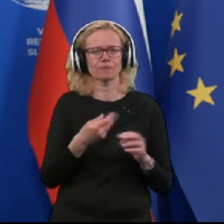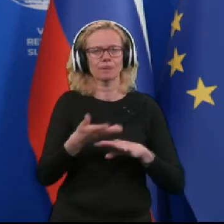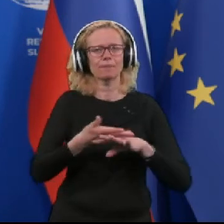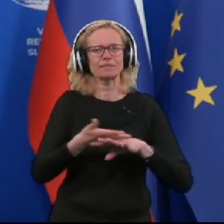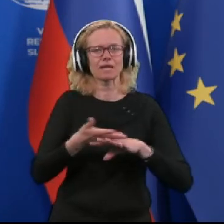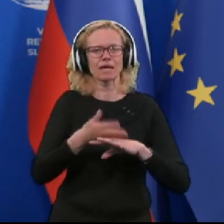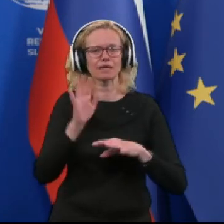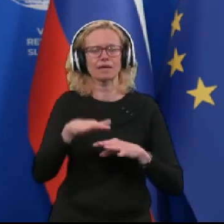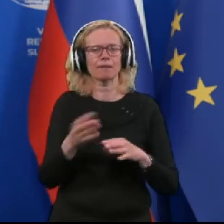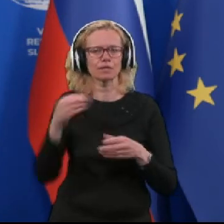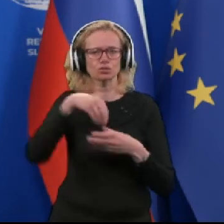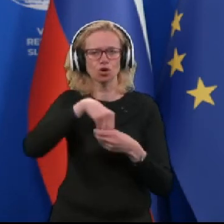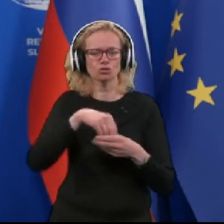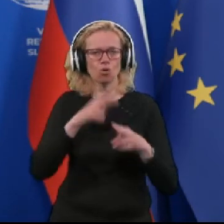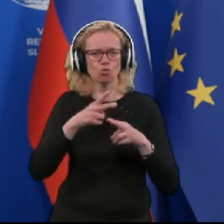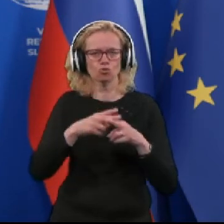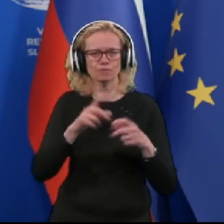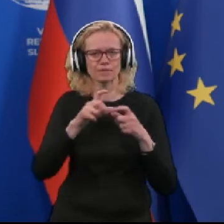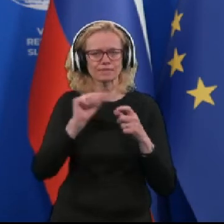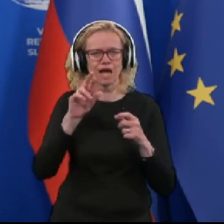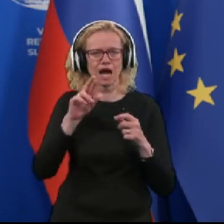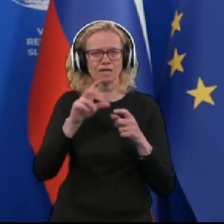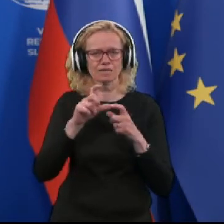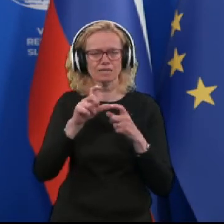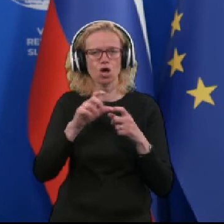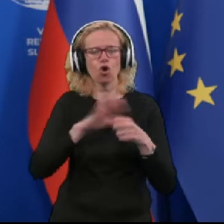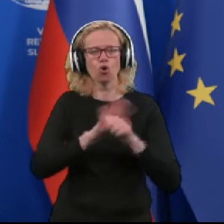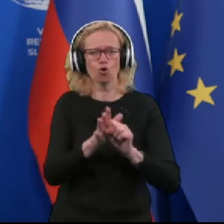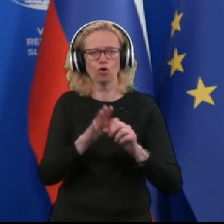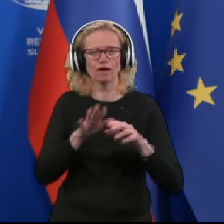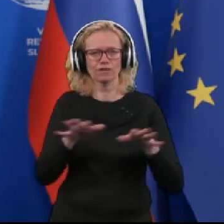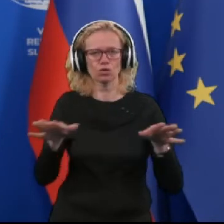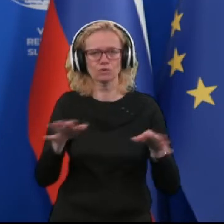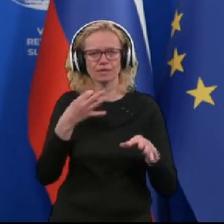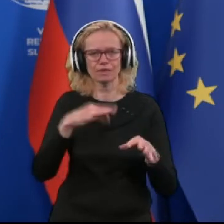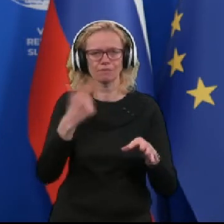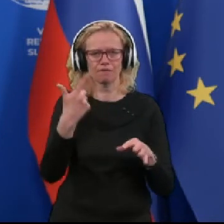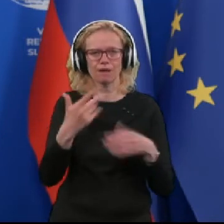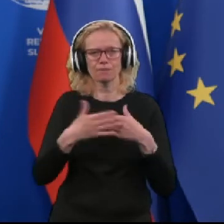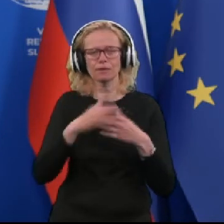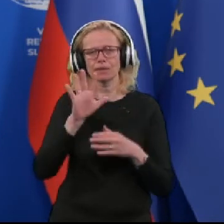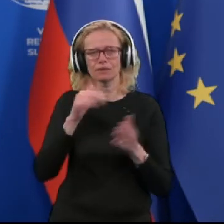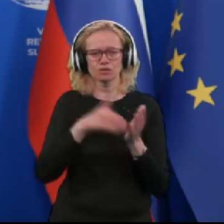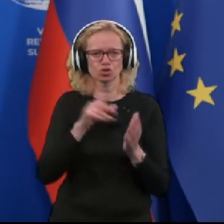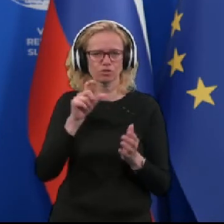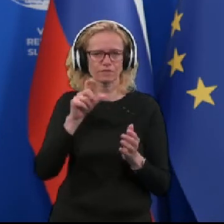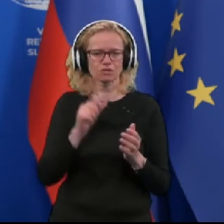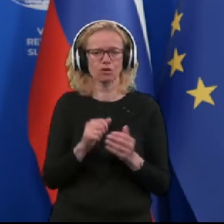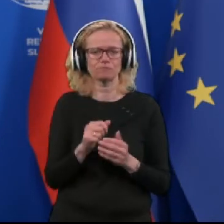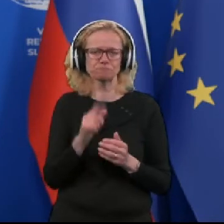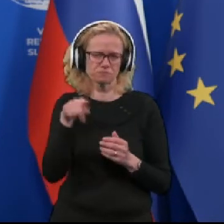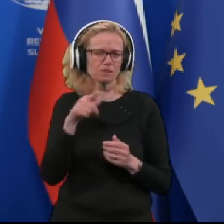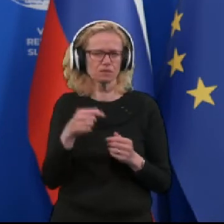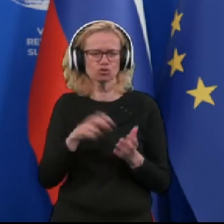prisotnost okužbe z SARS koronavirusom tip 2 pri 5200 in